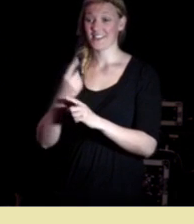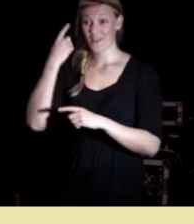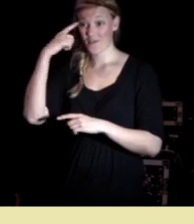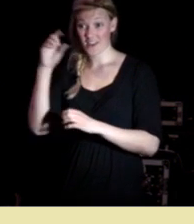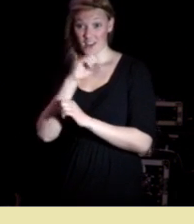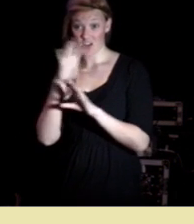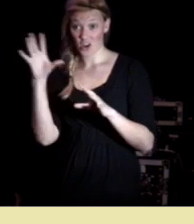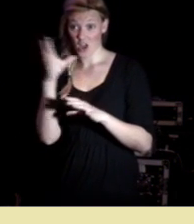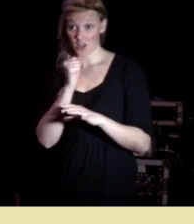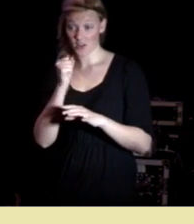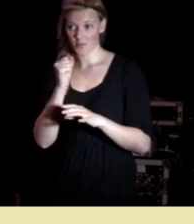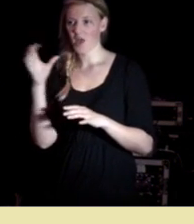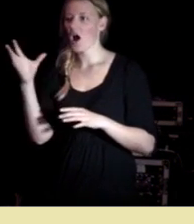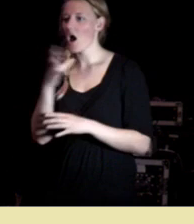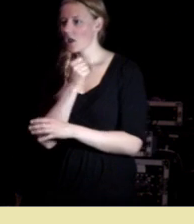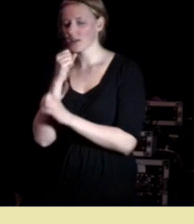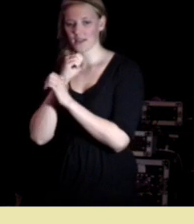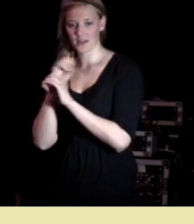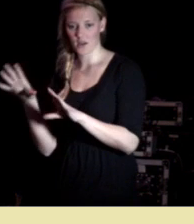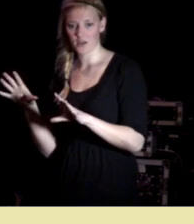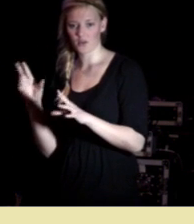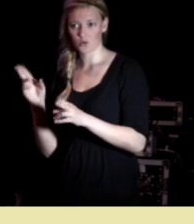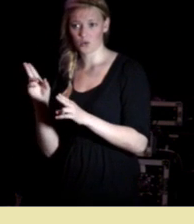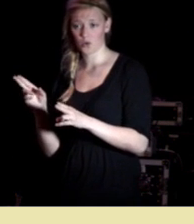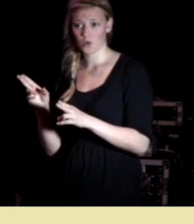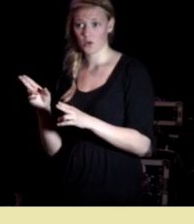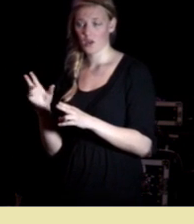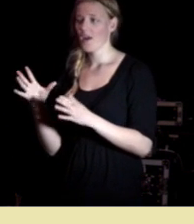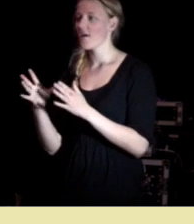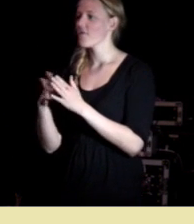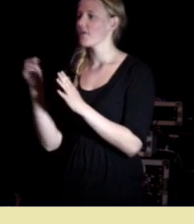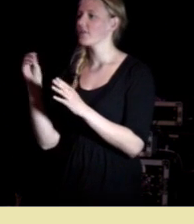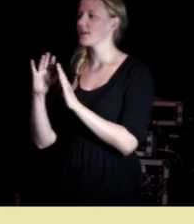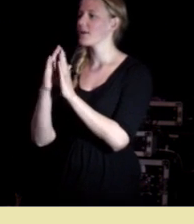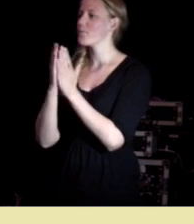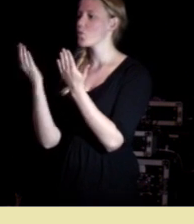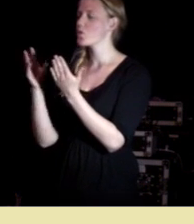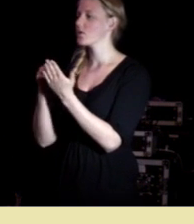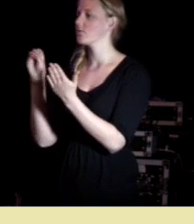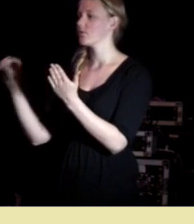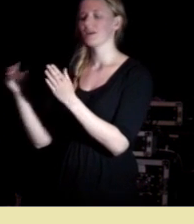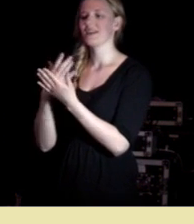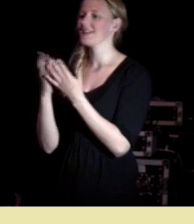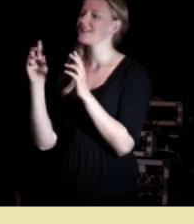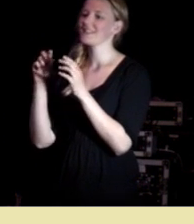og det er alt de klarer jeg fant dette sitatet i en bok jeg hadde skrevet den selv